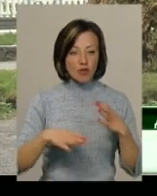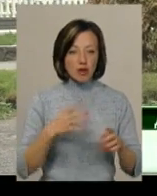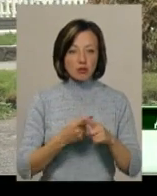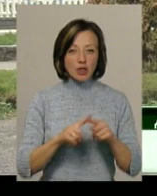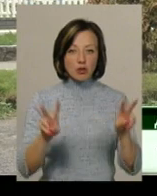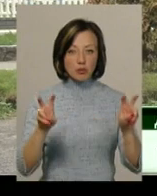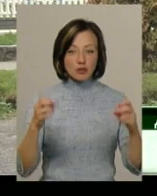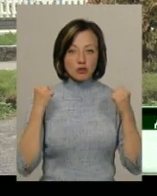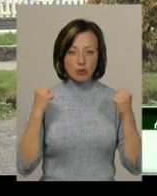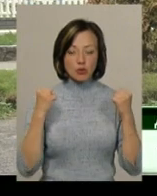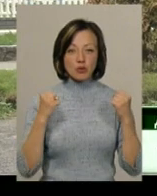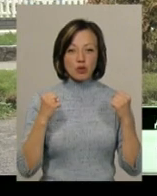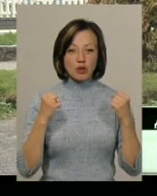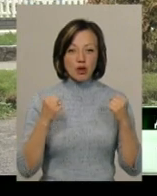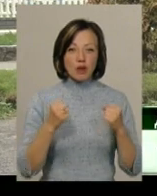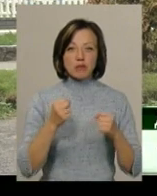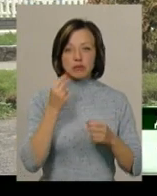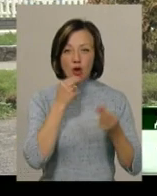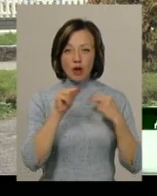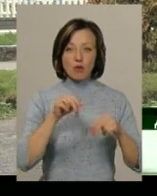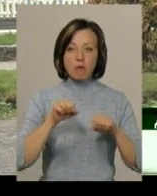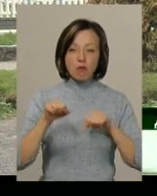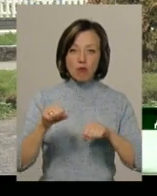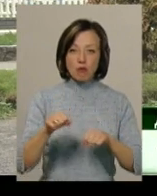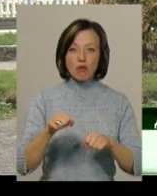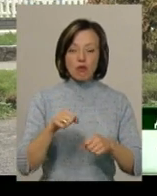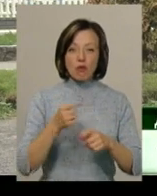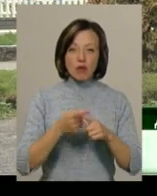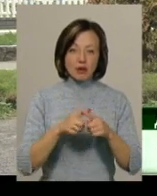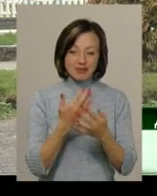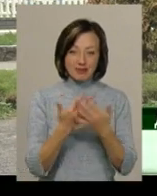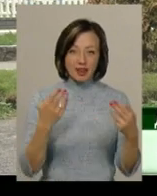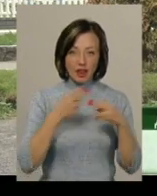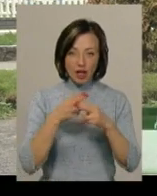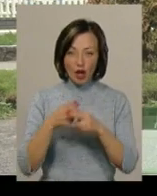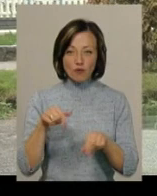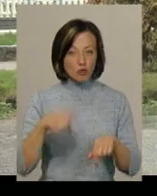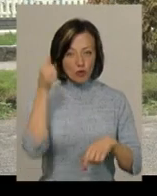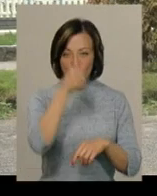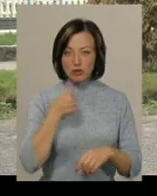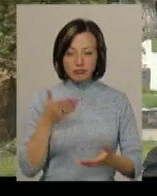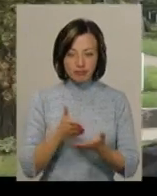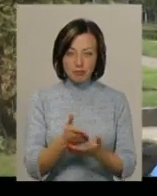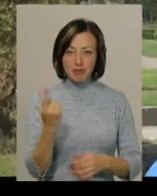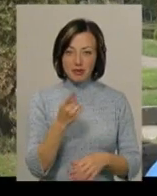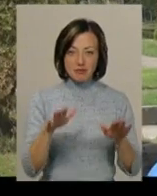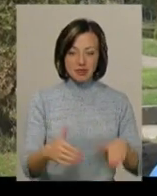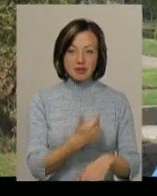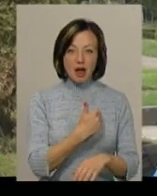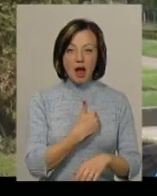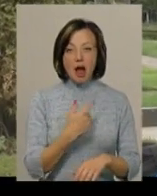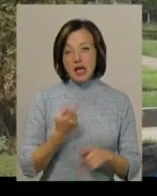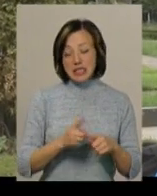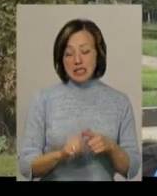даному виду спорту, підтягували борьбу, ударну техніку. Цього року налишовані тільки на перше місце. Ці змагання,